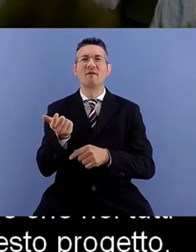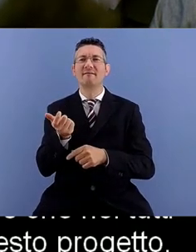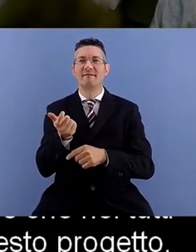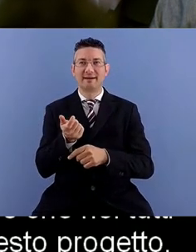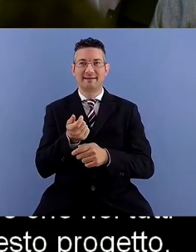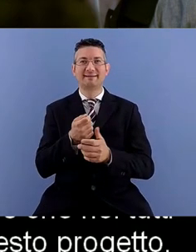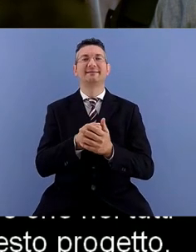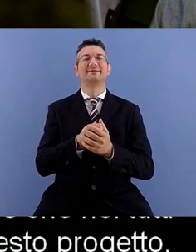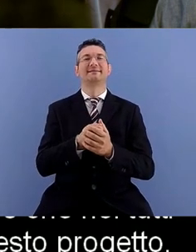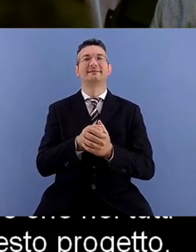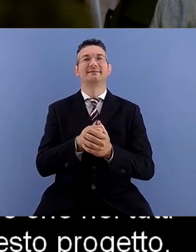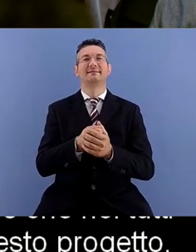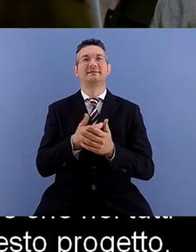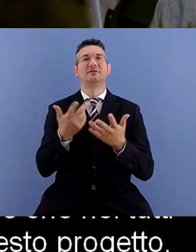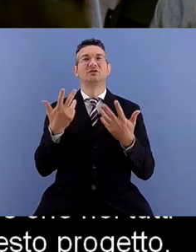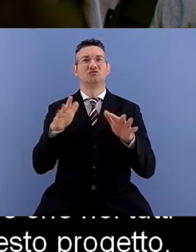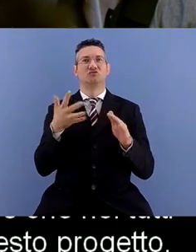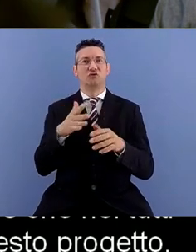mi sa che già in fondo